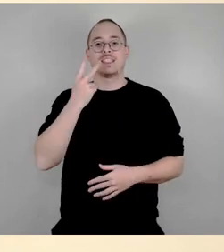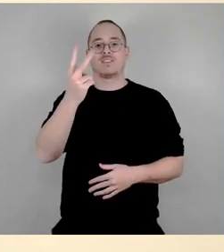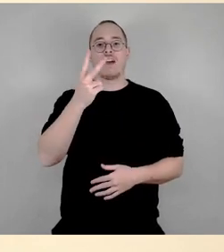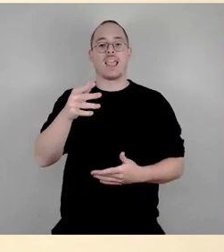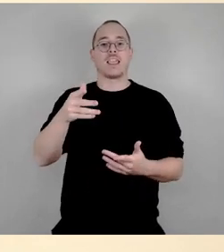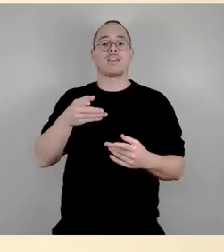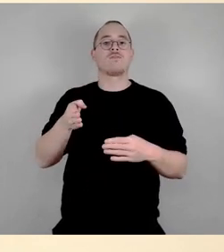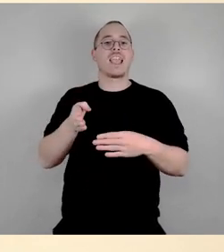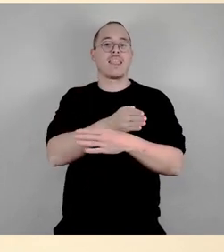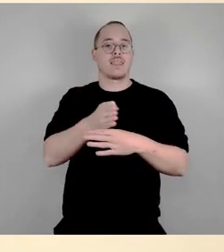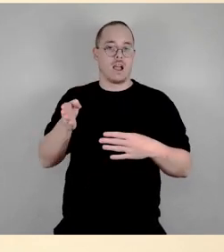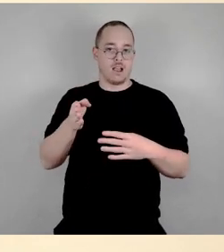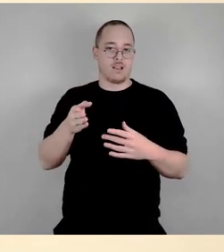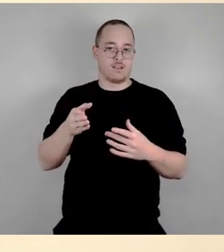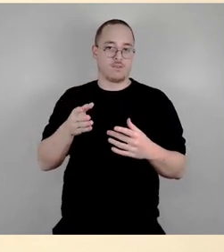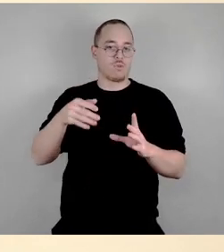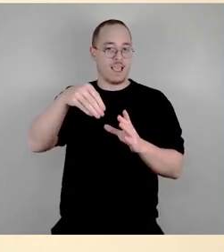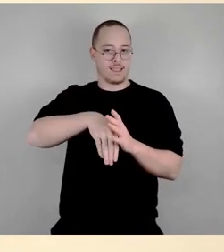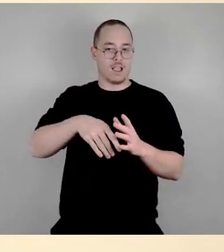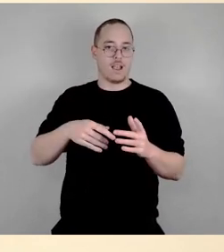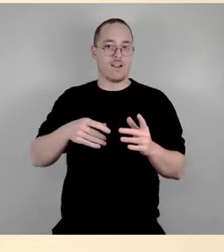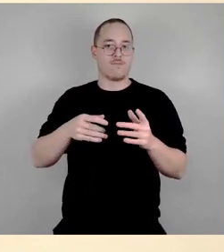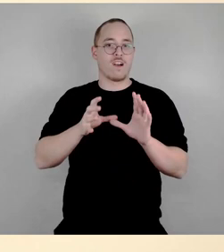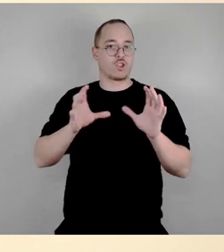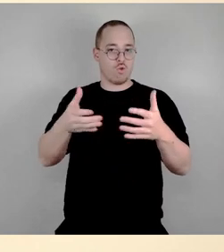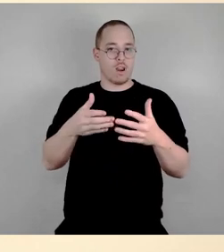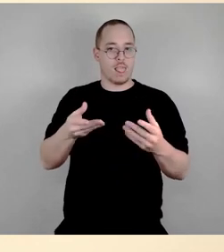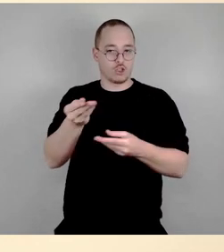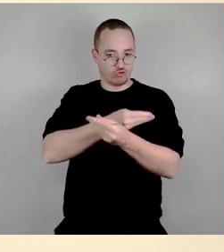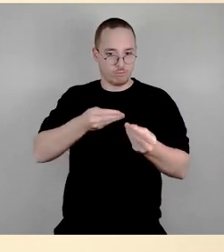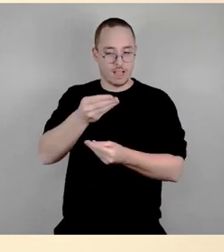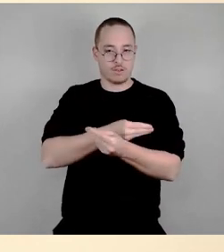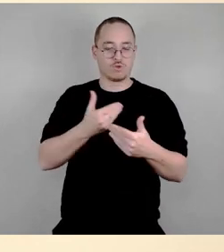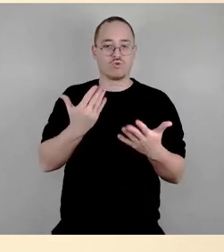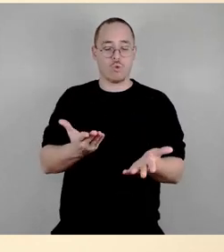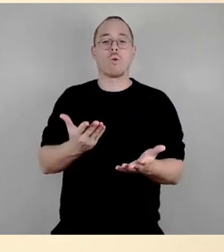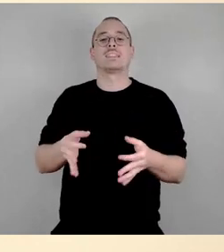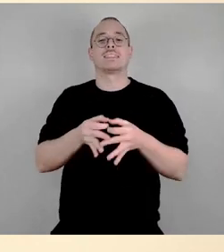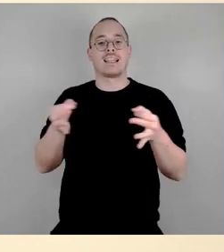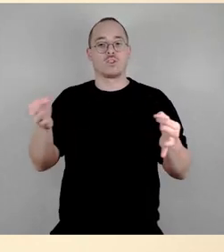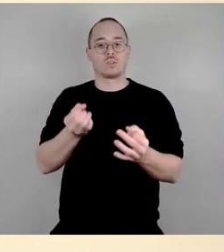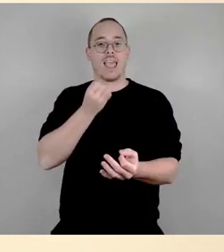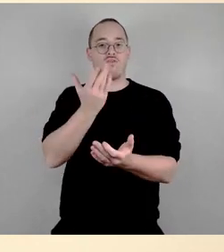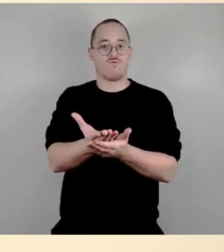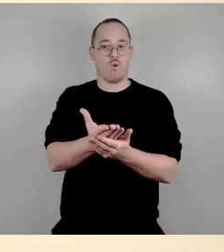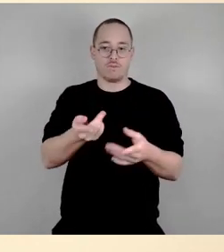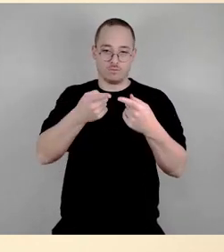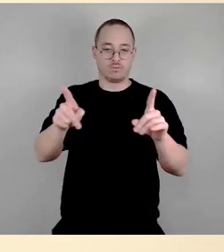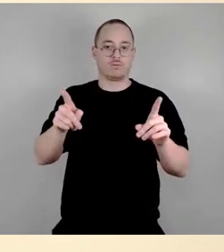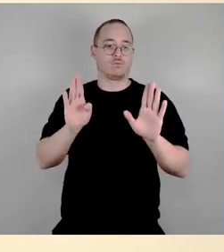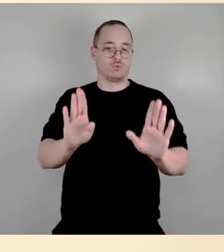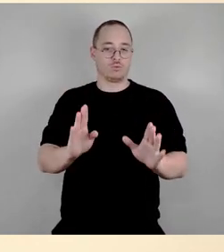differenzierten Satzungsentwurf vorgelegt, der eben Spielbereiche definiert, wo weiterhin mit